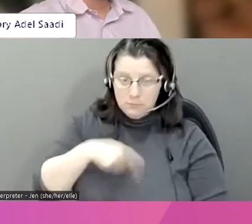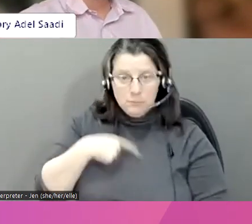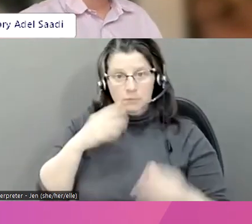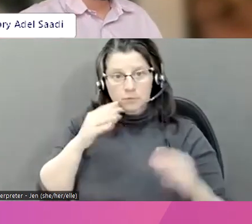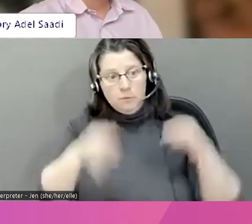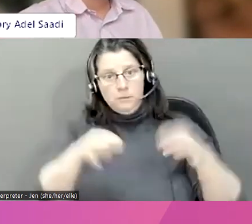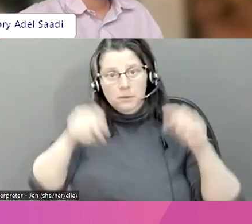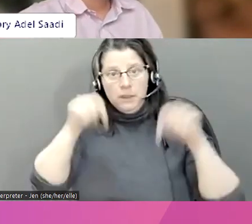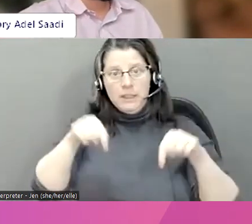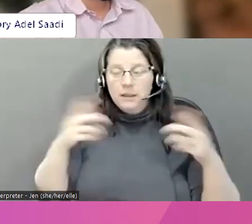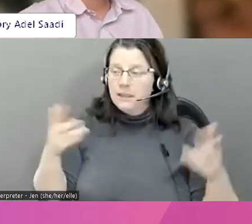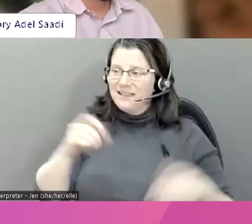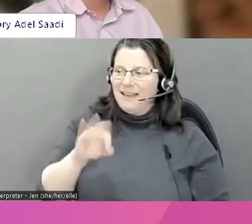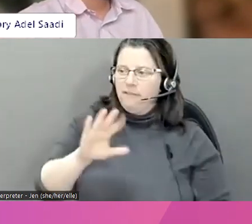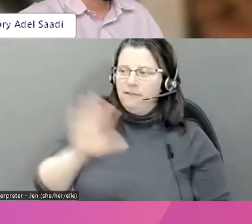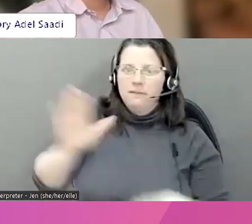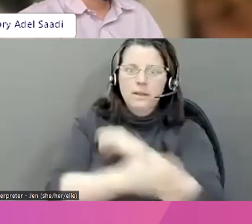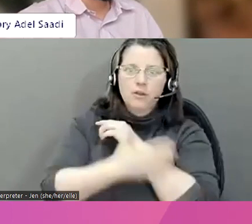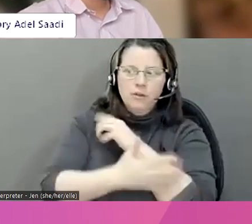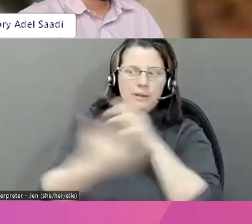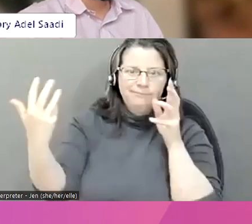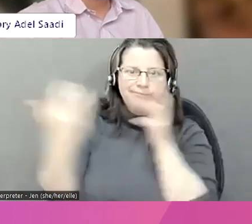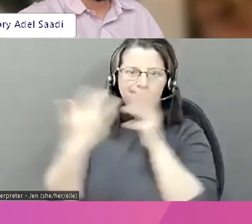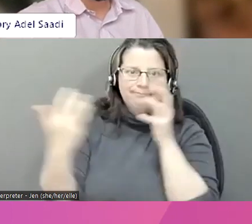si vous voulez faire une extradition.